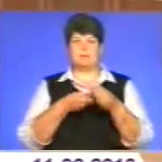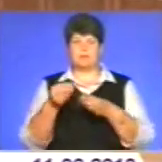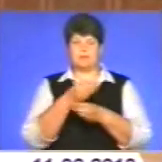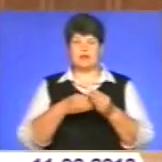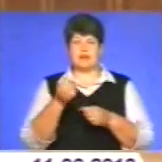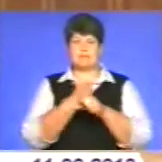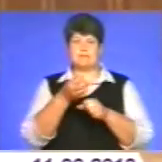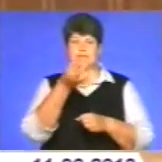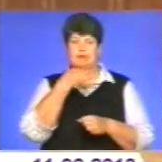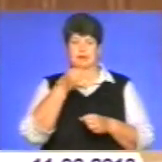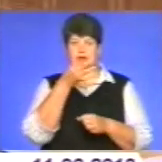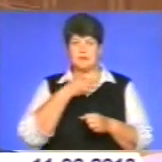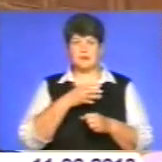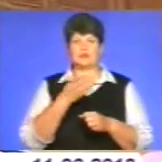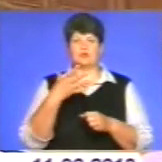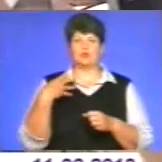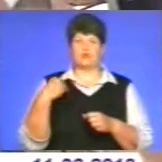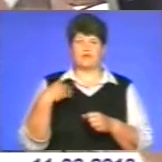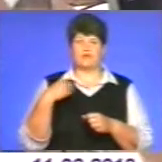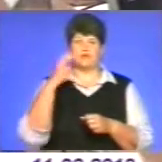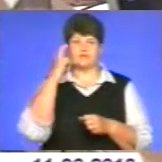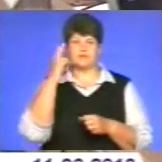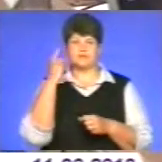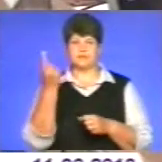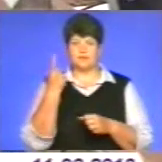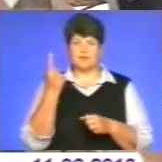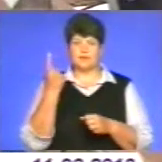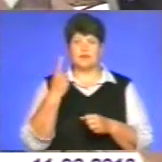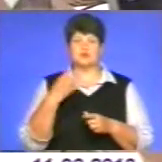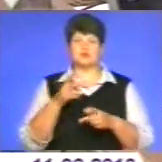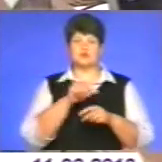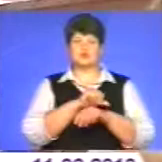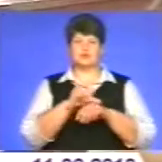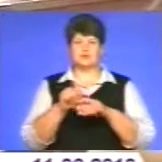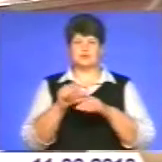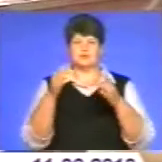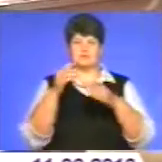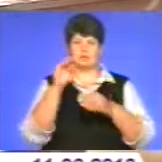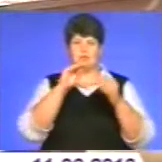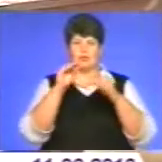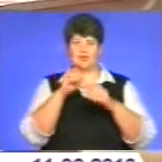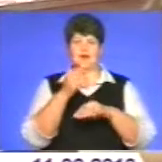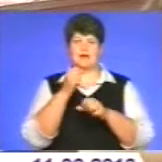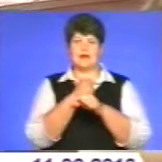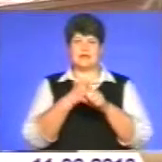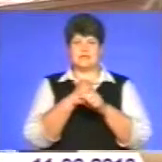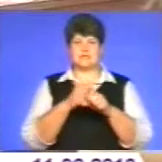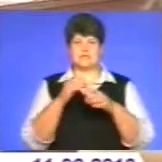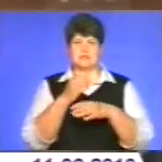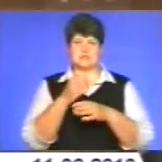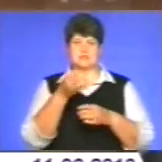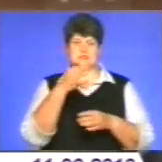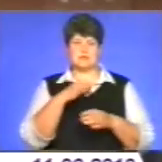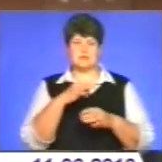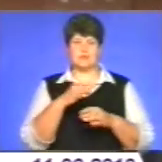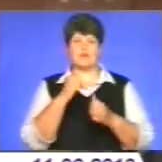цьогоріч в Україні стартує пілотний проєкт із запровадження дивідуального маркування виробником зовнішньої упаковки лікарських засобів, каже голова служби Олексій Соловйов.